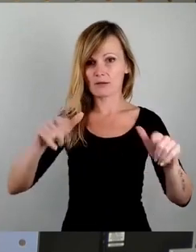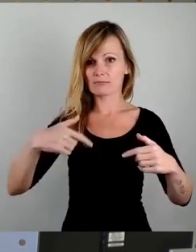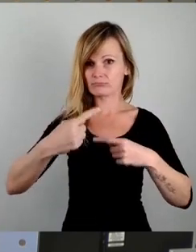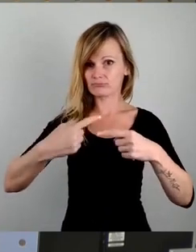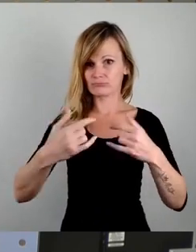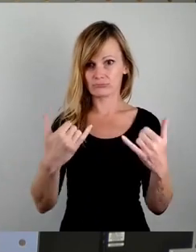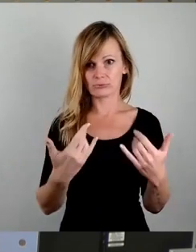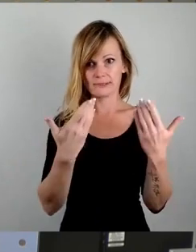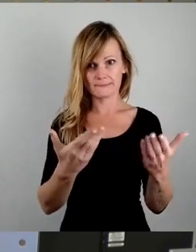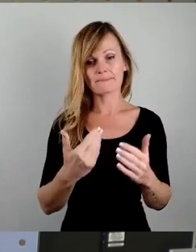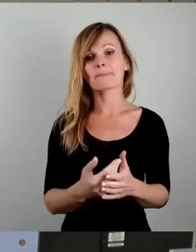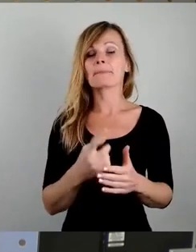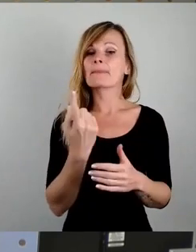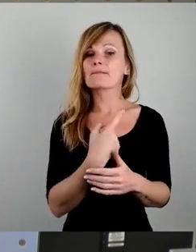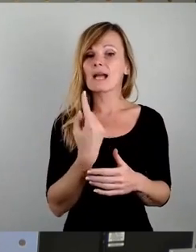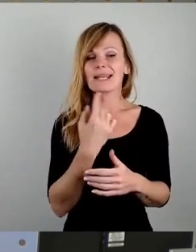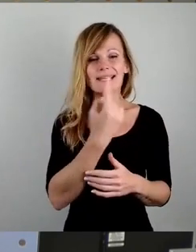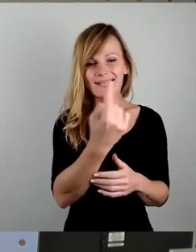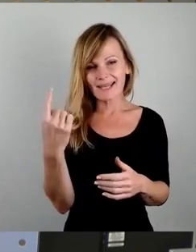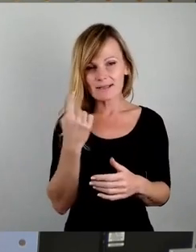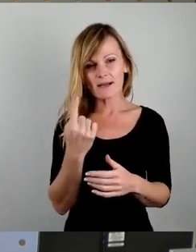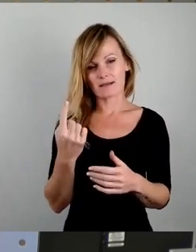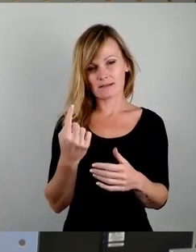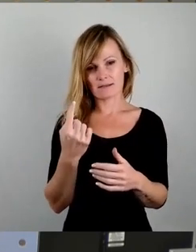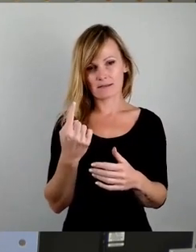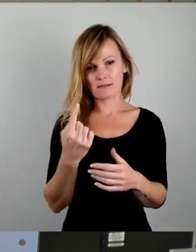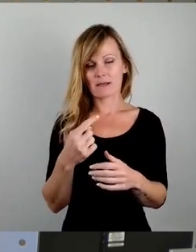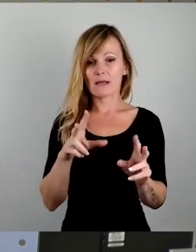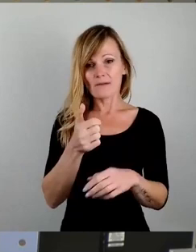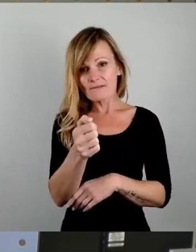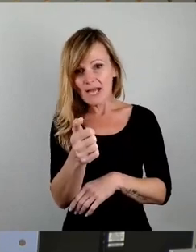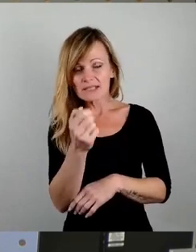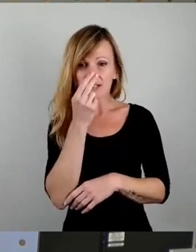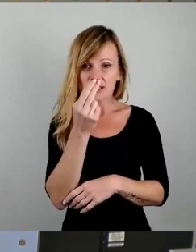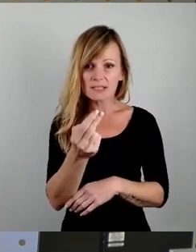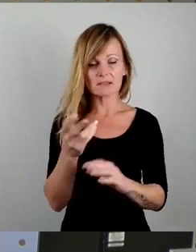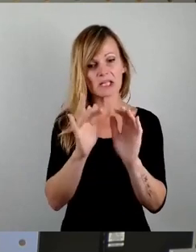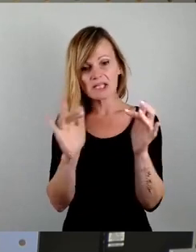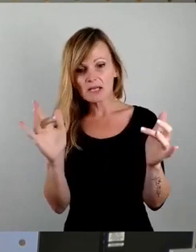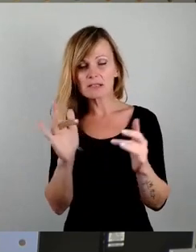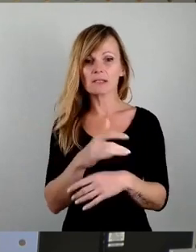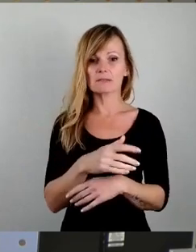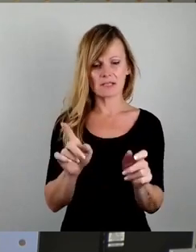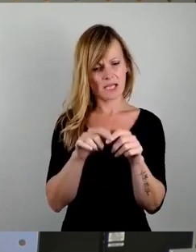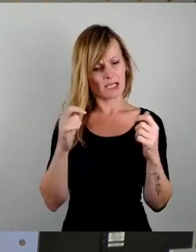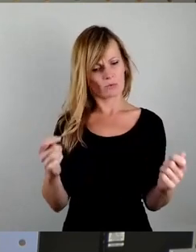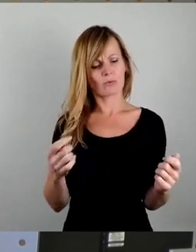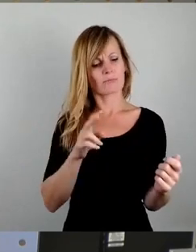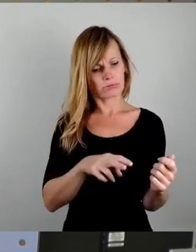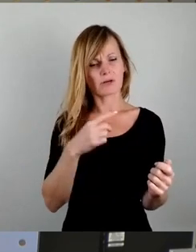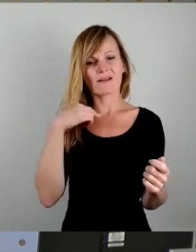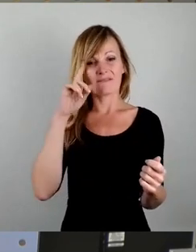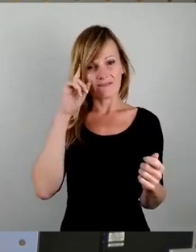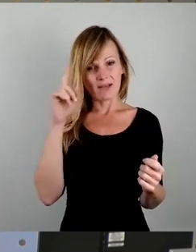Und wir haben doch alle, jeder von Ihnen, der im Fernsehen gucken kann oder ins Internet oder in die Zeitung, weiß doch, dass gerade